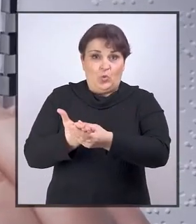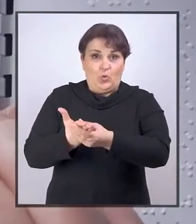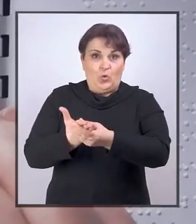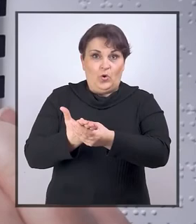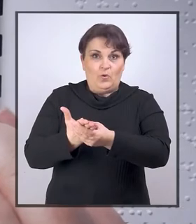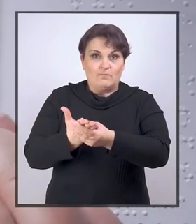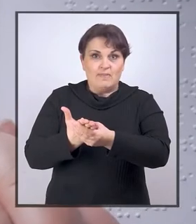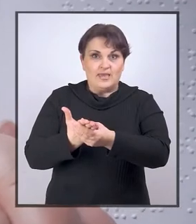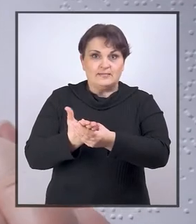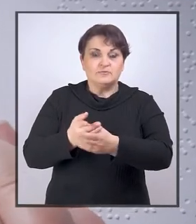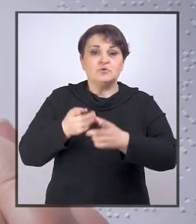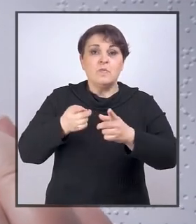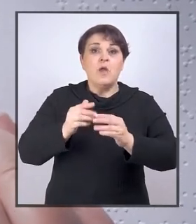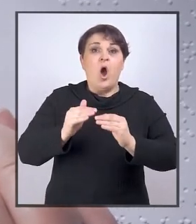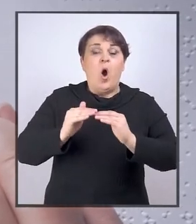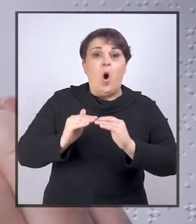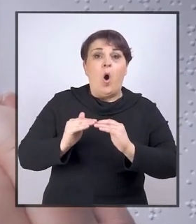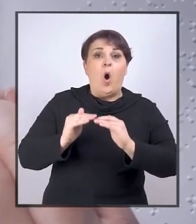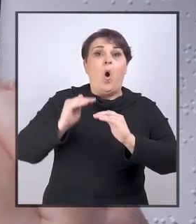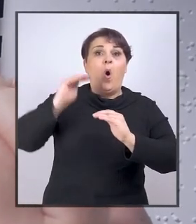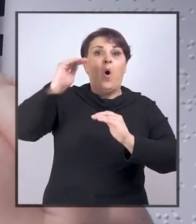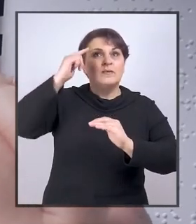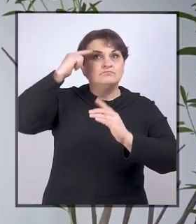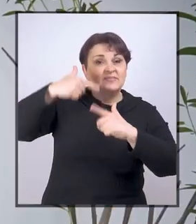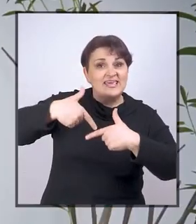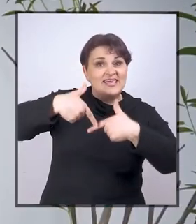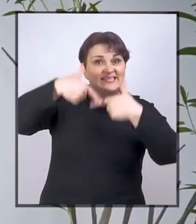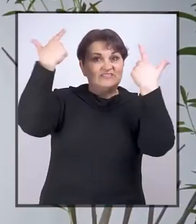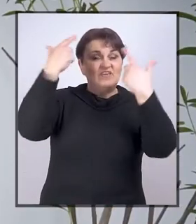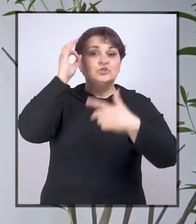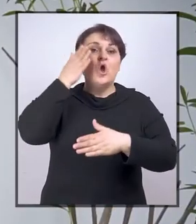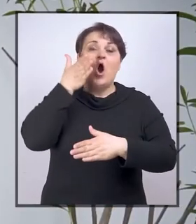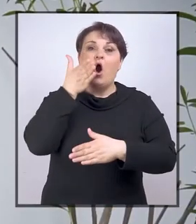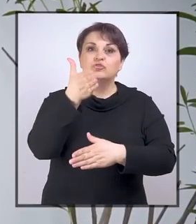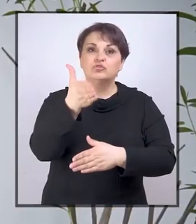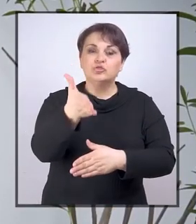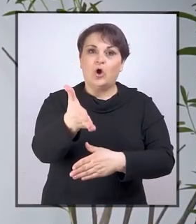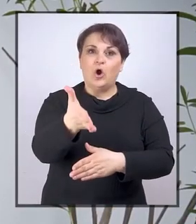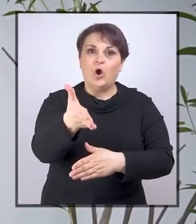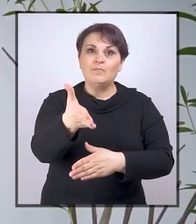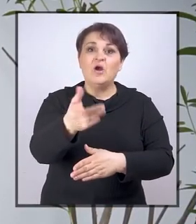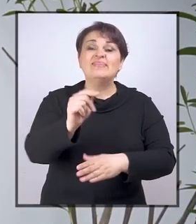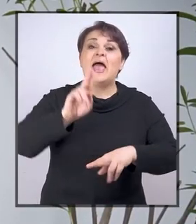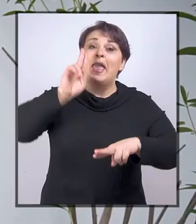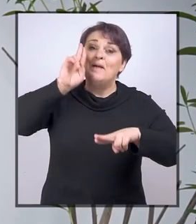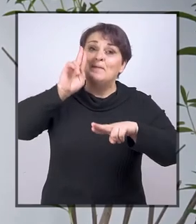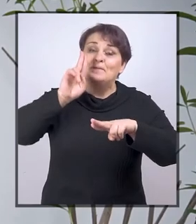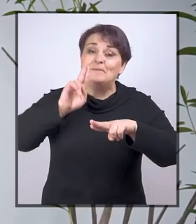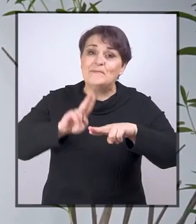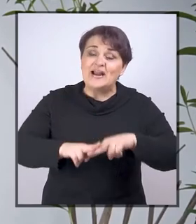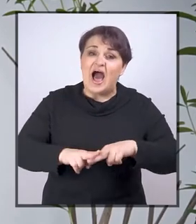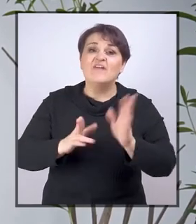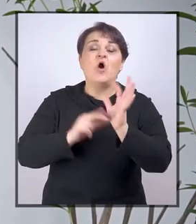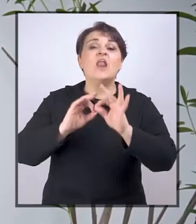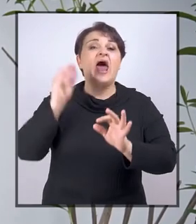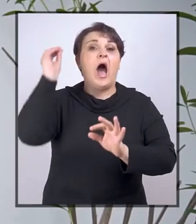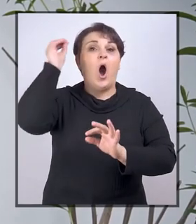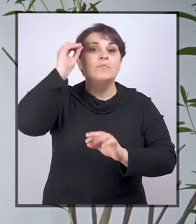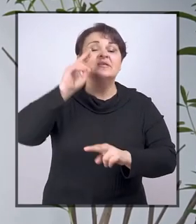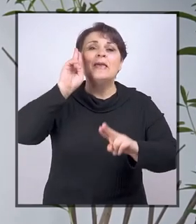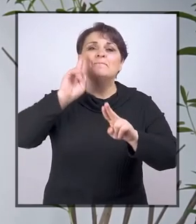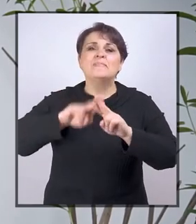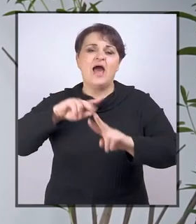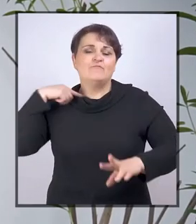Svi ovi dokumenti svjedoče o rastućoj svijesti o tome